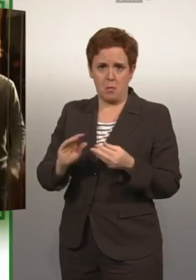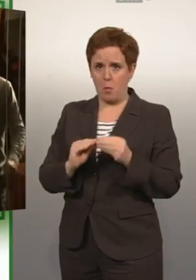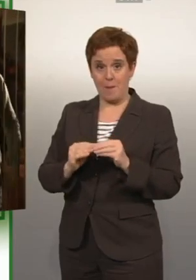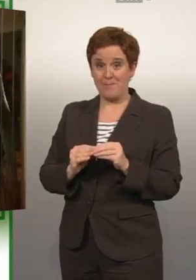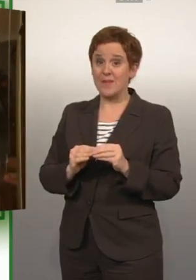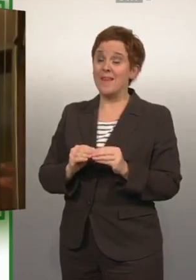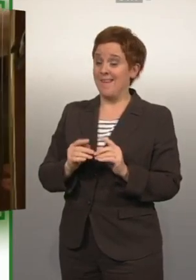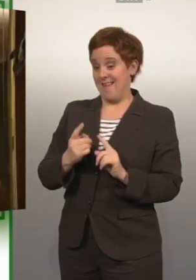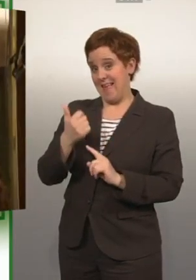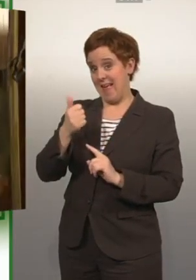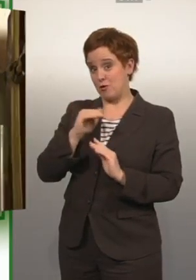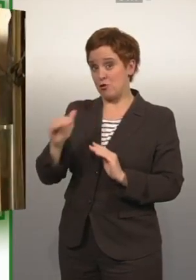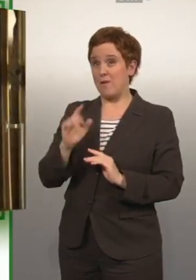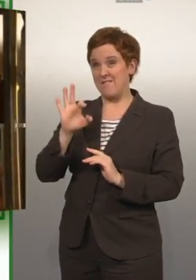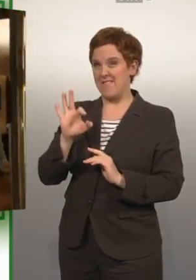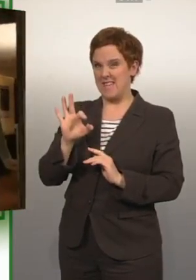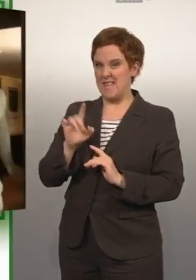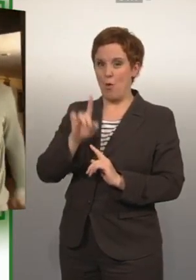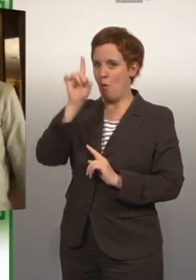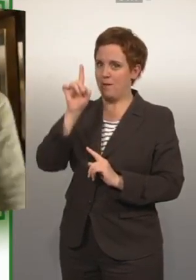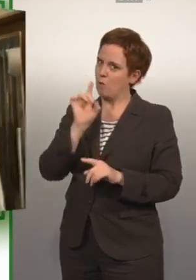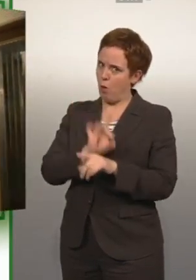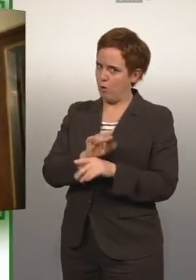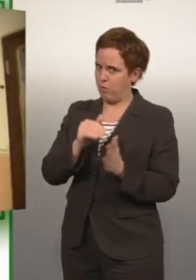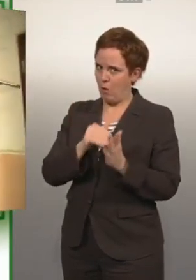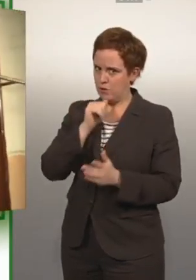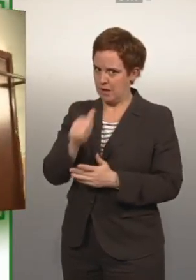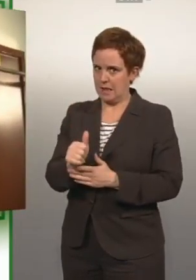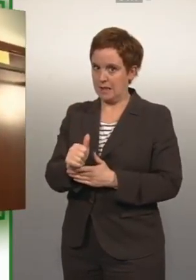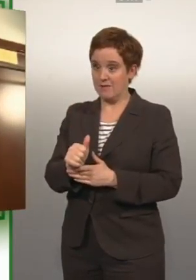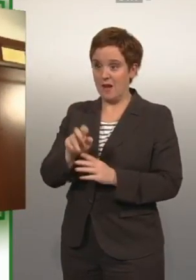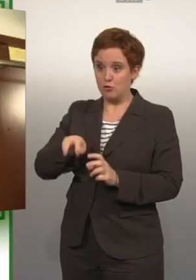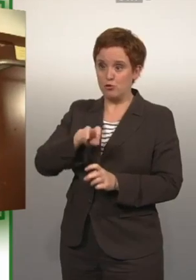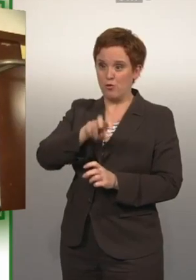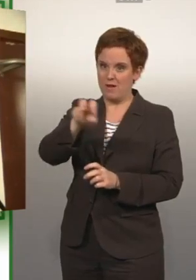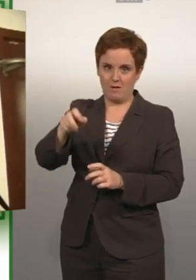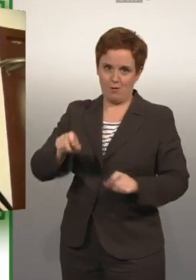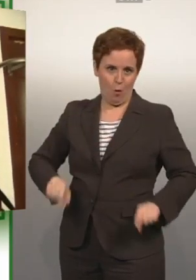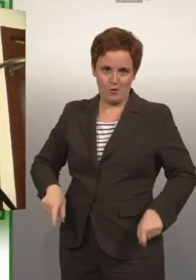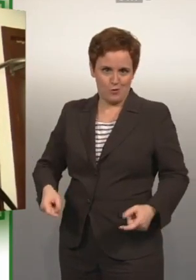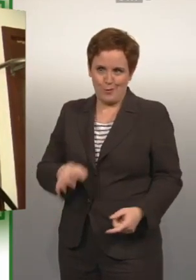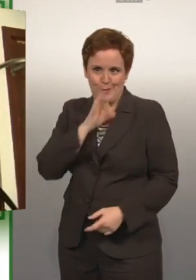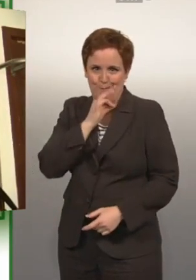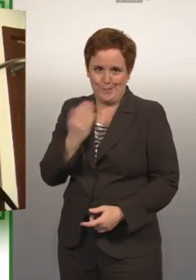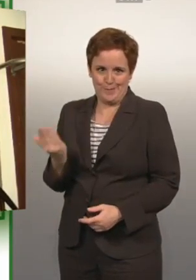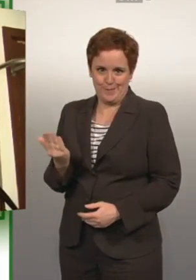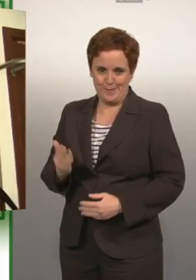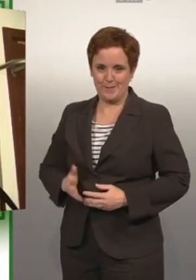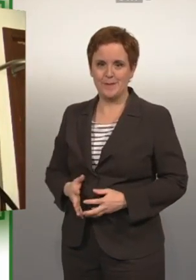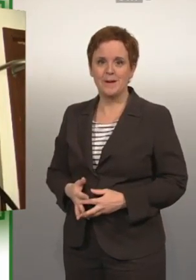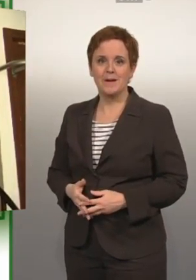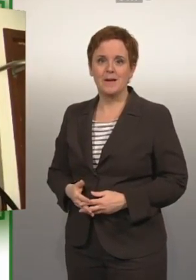Das WC im ersten Stock braucht Markus in der Zeit zum Glück nicht. Diese Stufen sind mit dem Rollstuhl nämlich nicht zu bewältigen.